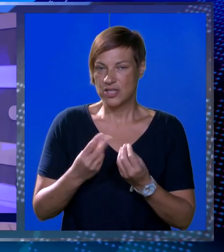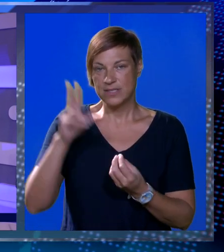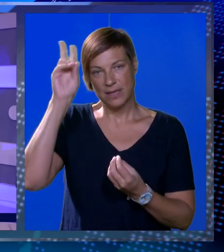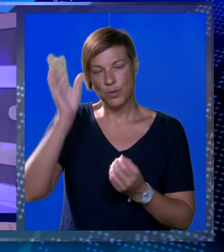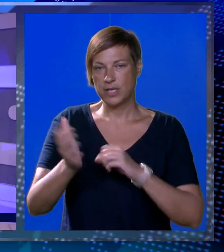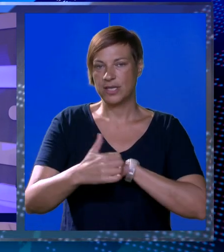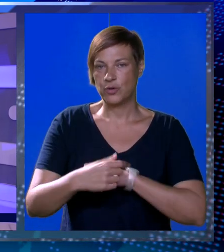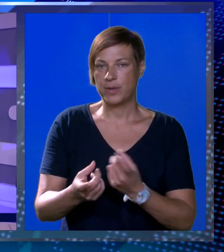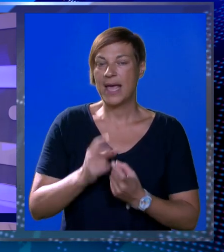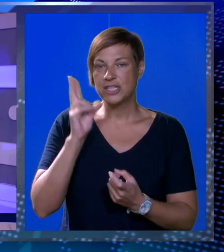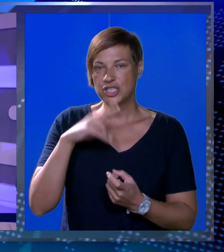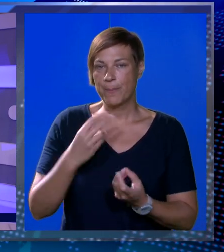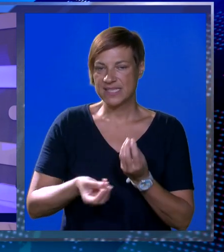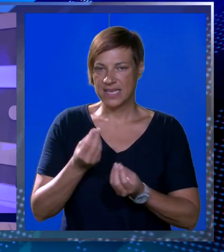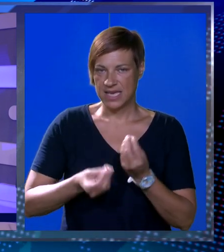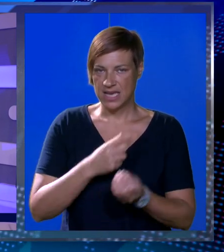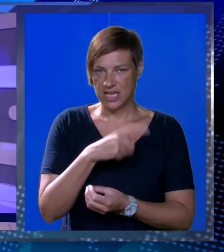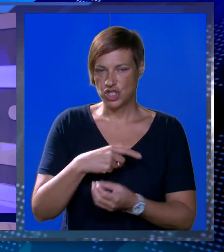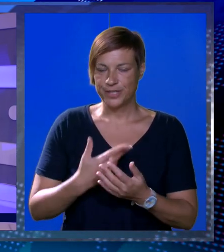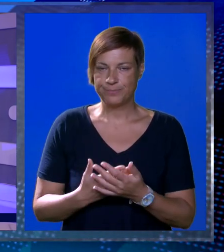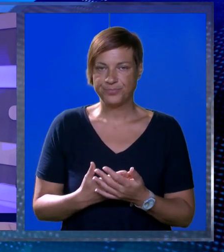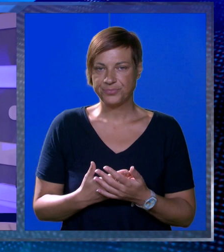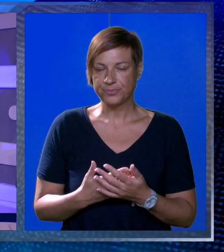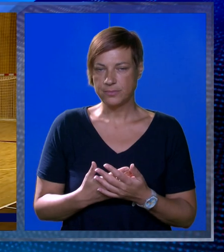dosta prilika Dubrovačkih ali šibenskih igrača.